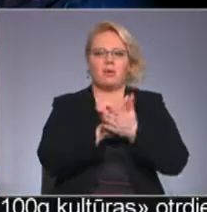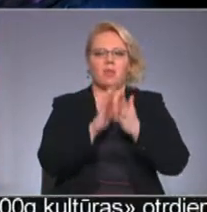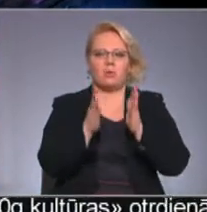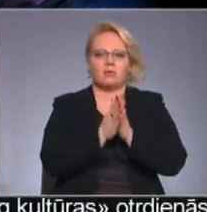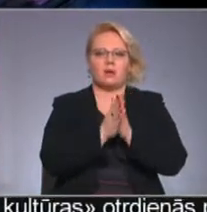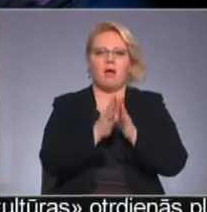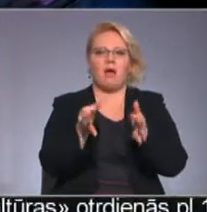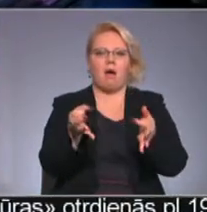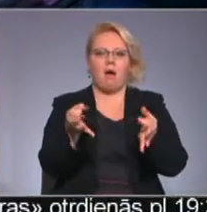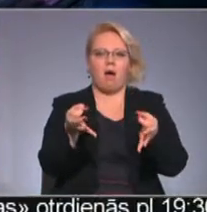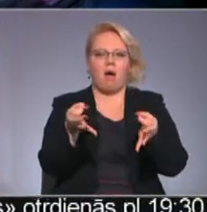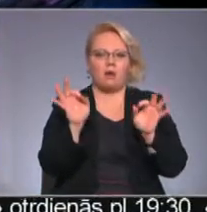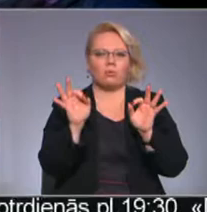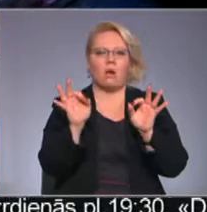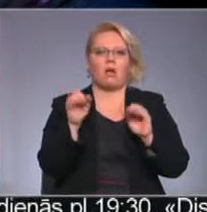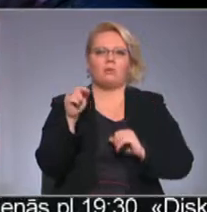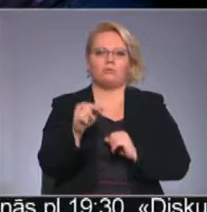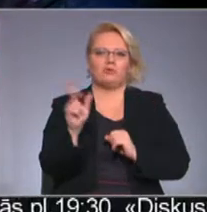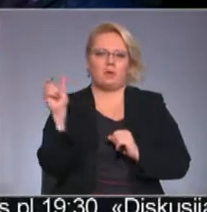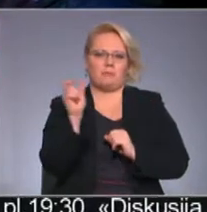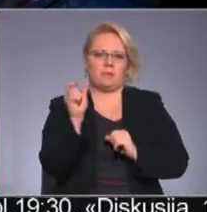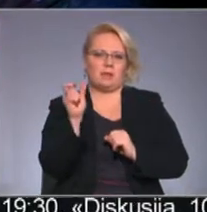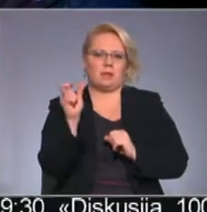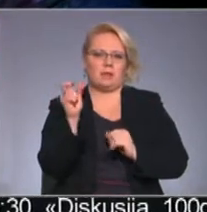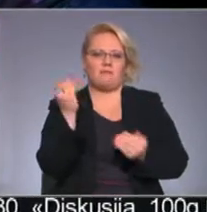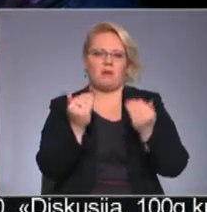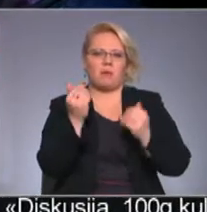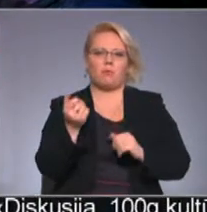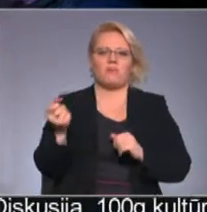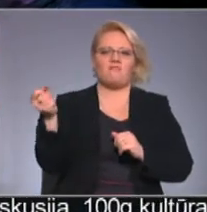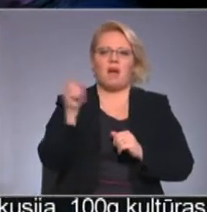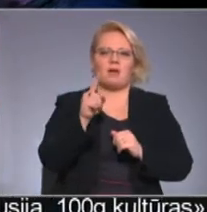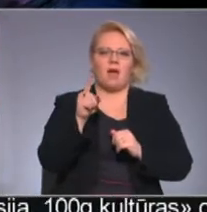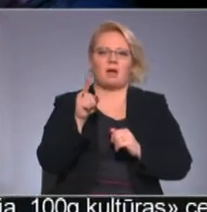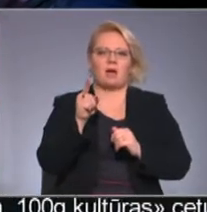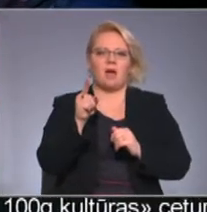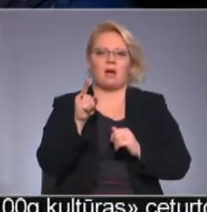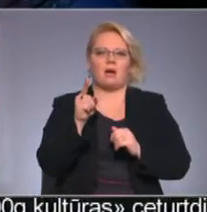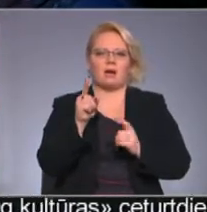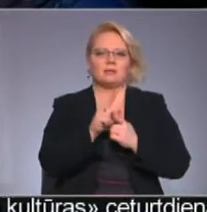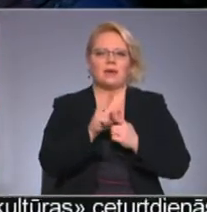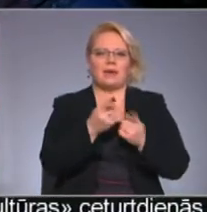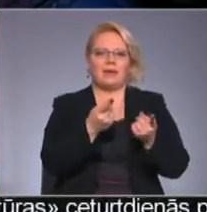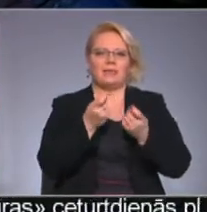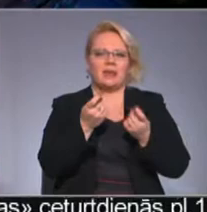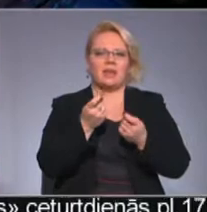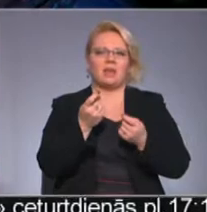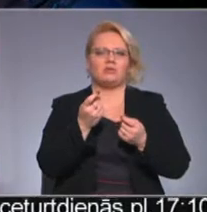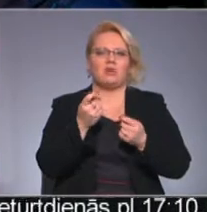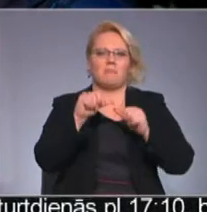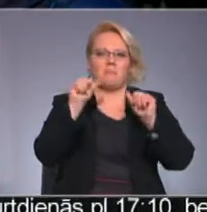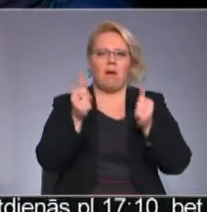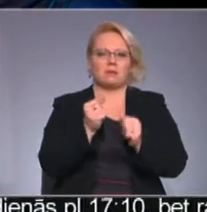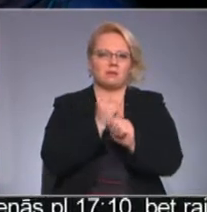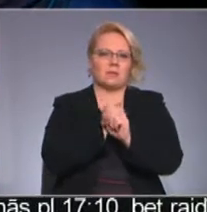aktuālāko šī brīdī, nu varbūt visu vairāk intriģēju un sāko no mākslas darbiem.